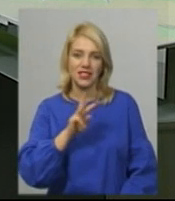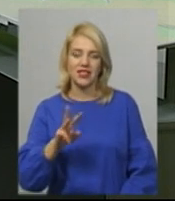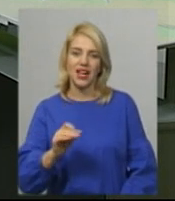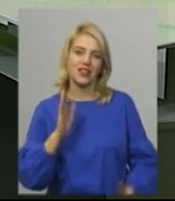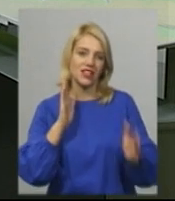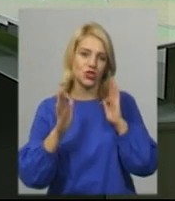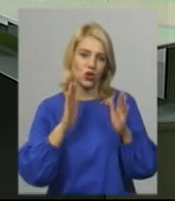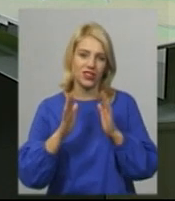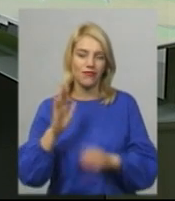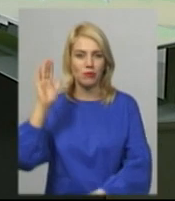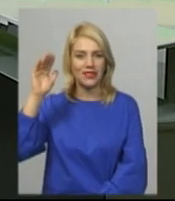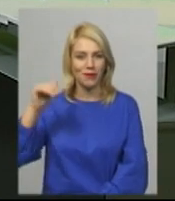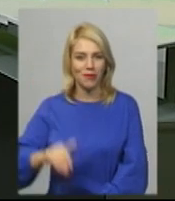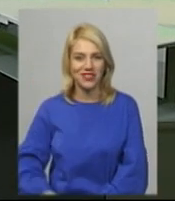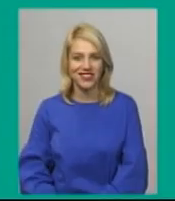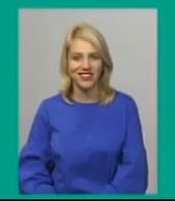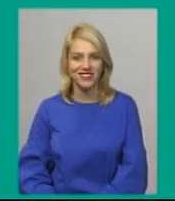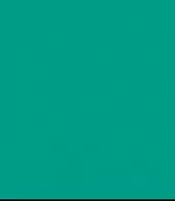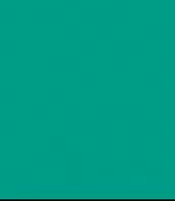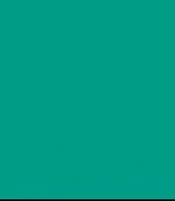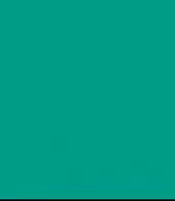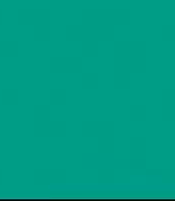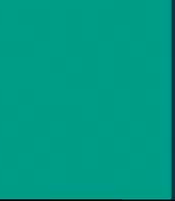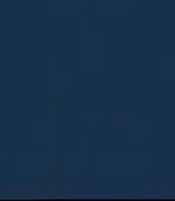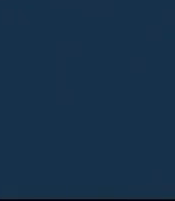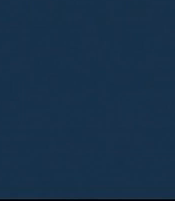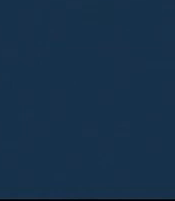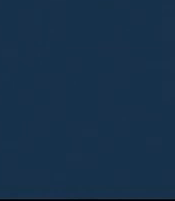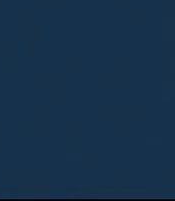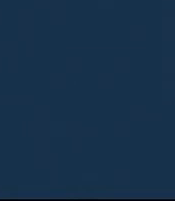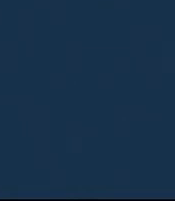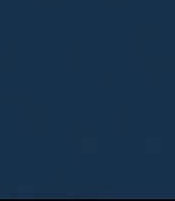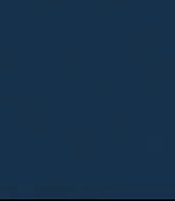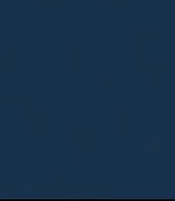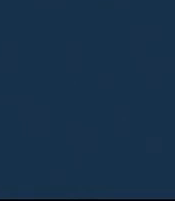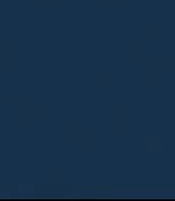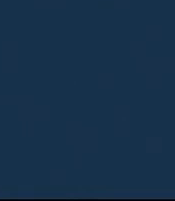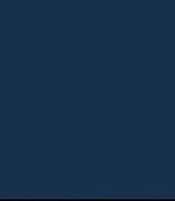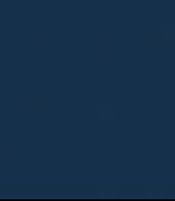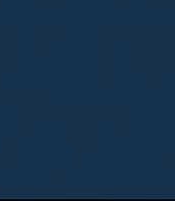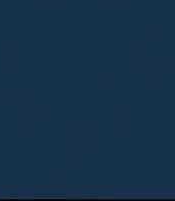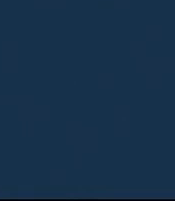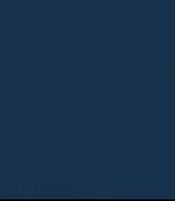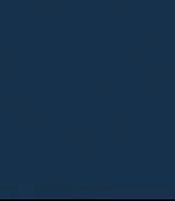сторінці у Фейсбук. Побачимось. Дякую за